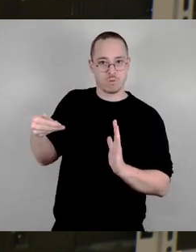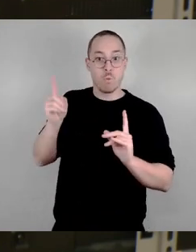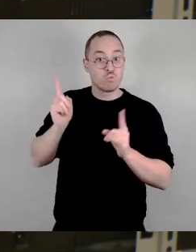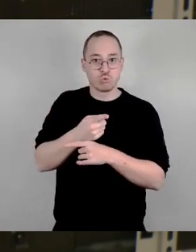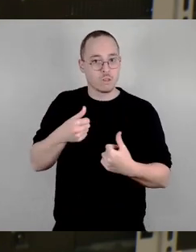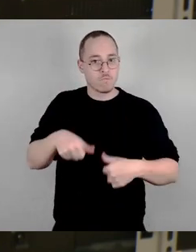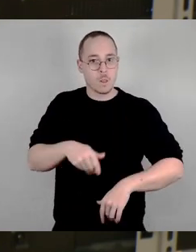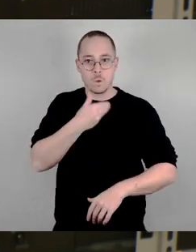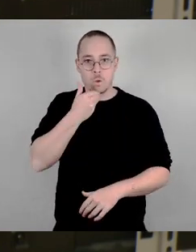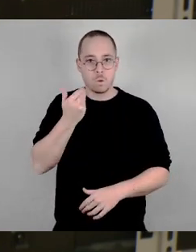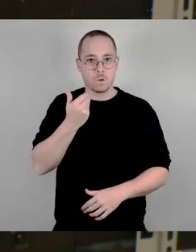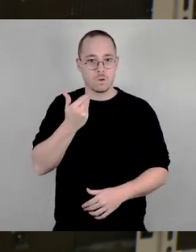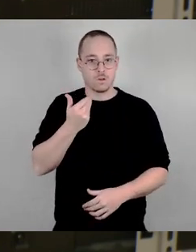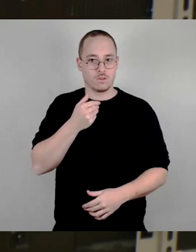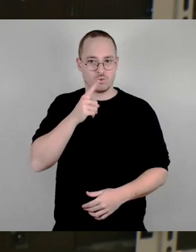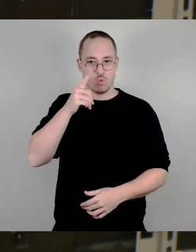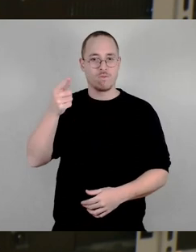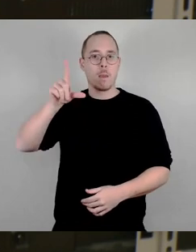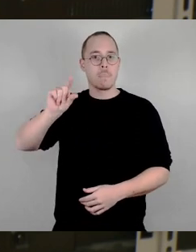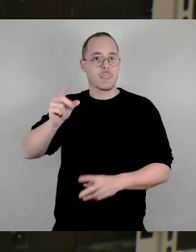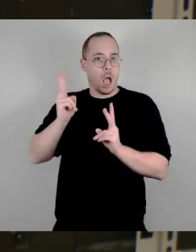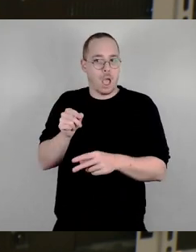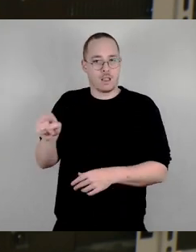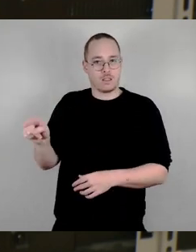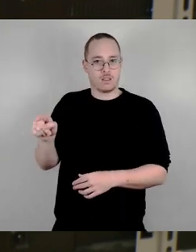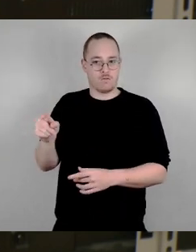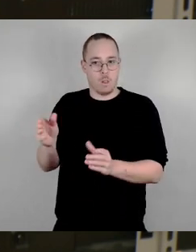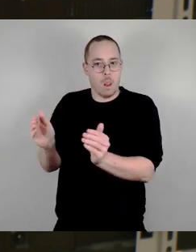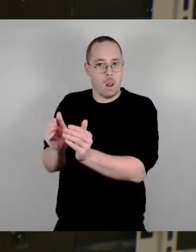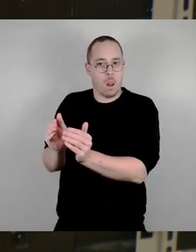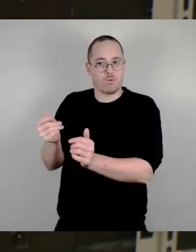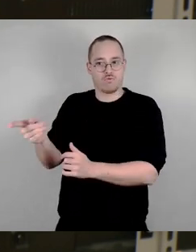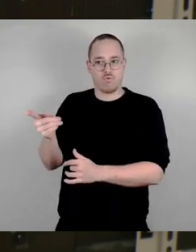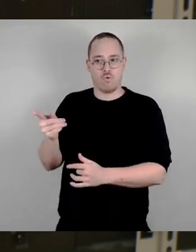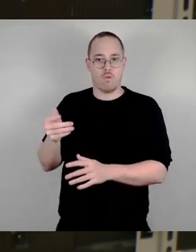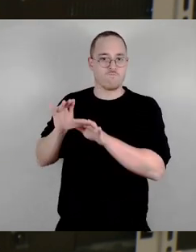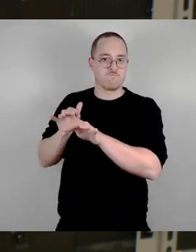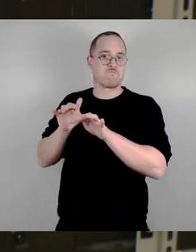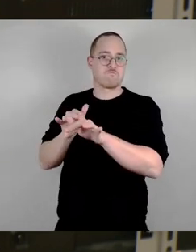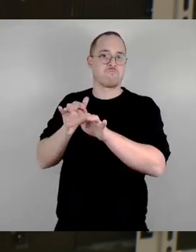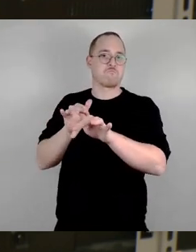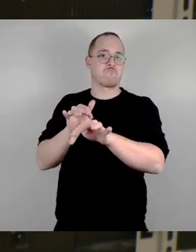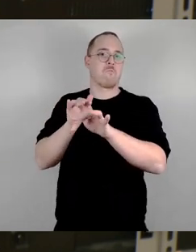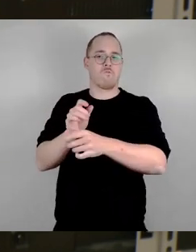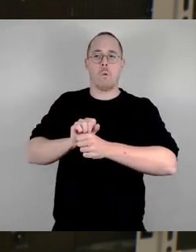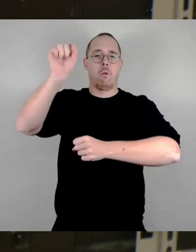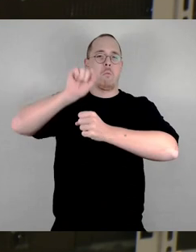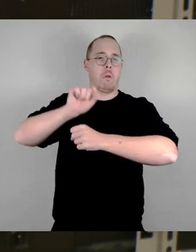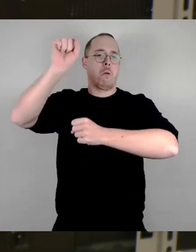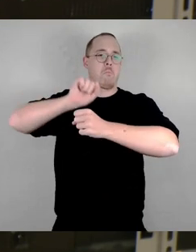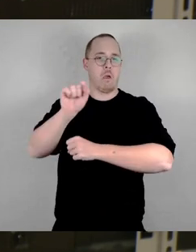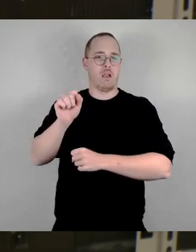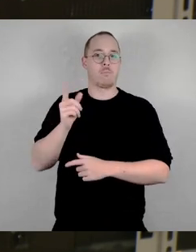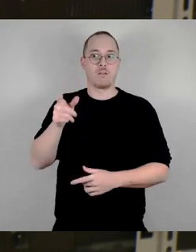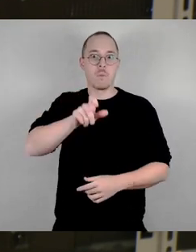Minderheit, die aktuell immer wieder mit menschenverachtenden Parolen durch die Stadt zieht, Versammlungen von kommunalen Räten für sich